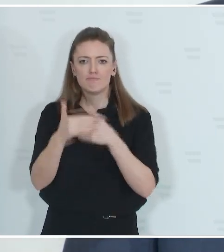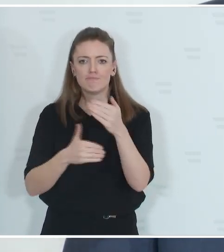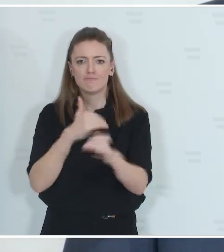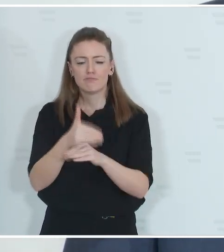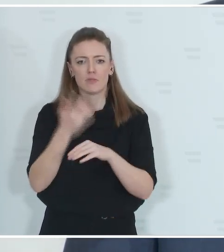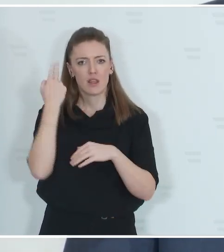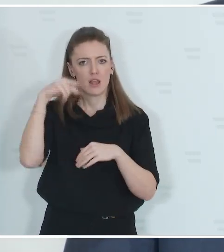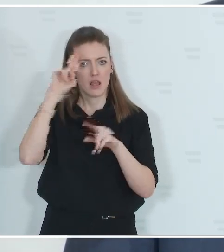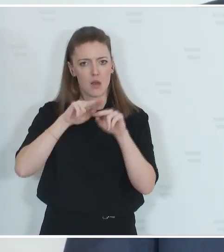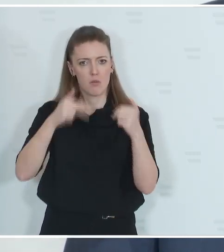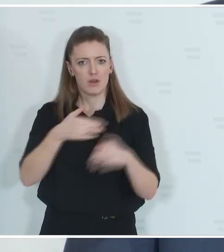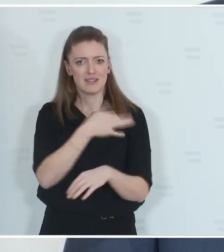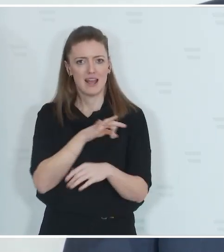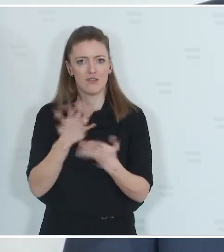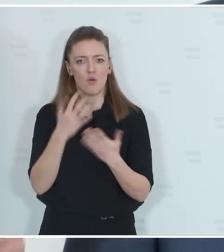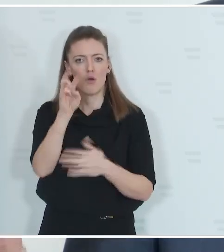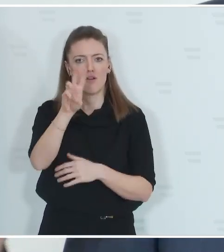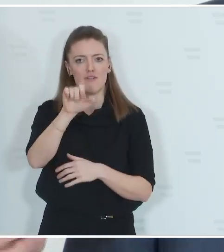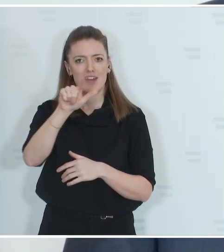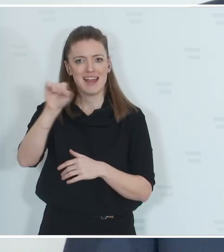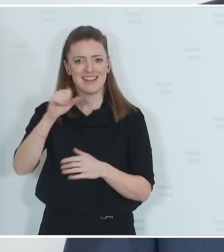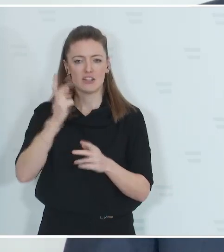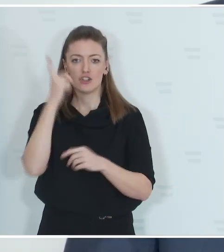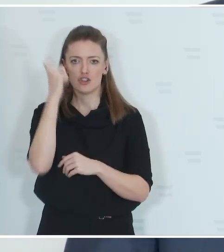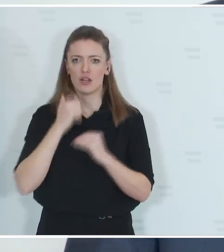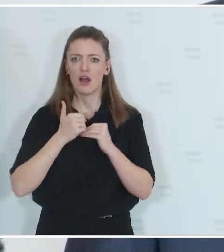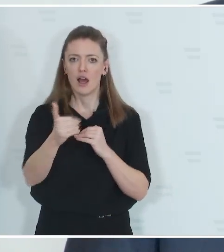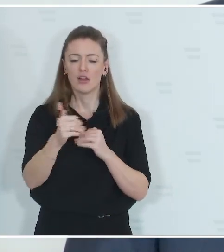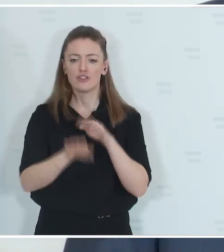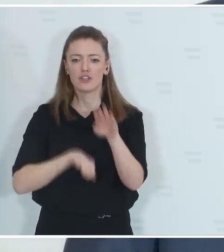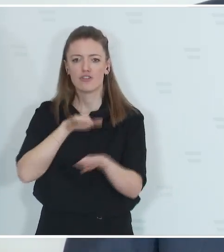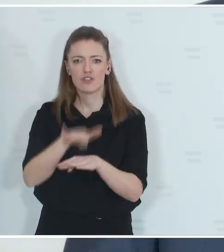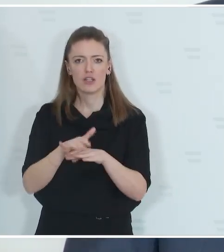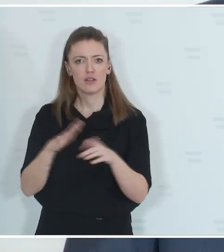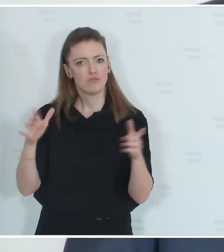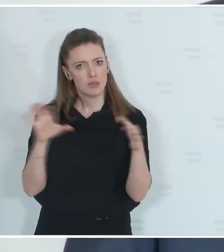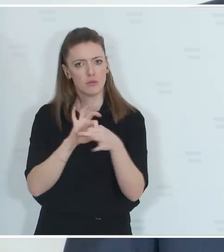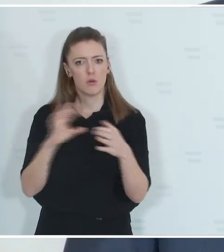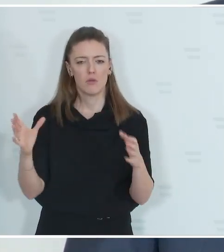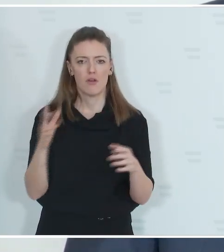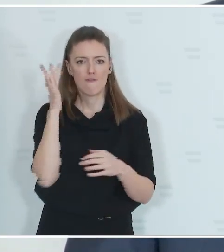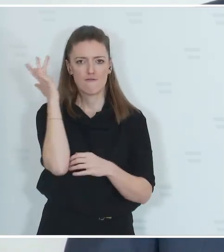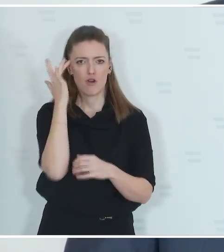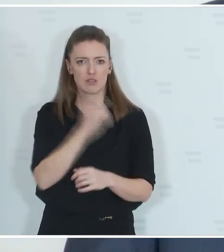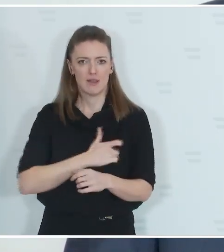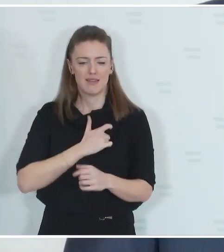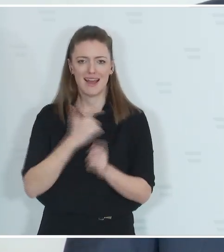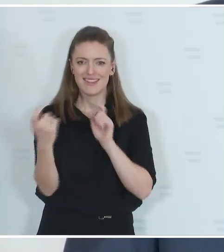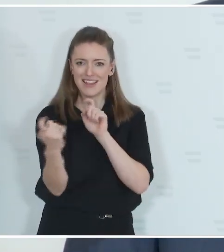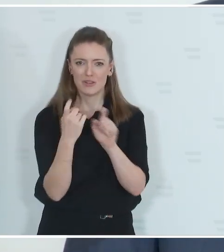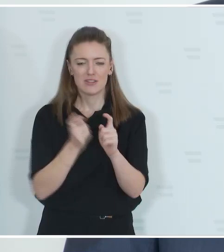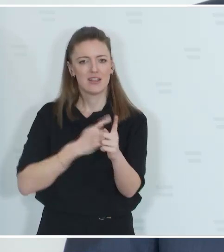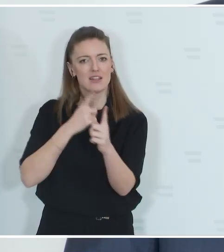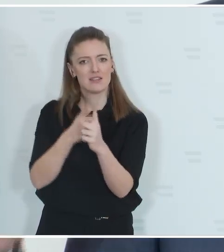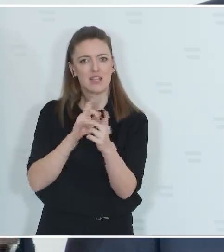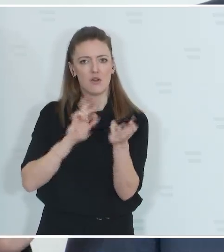Bundeskanzler hier in Wels gestartet hat. Und wir werden hier Schritt für Schritt einzelne Punkte als Volkspartei auch zu diskutieren und dann auch mit dem Ziel,